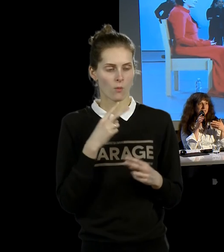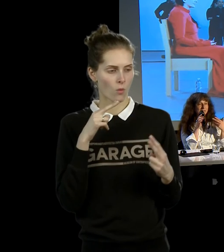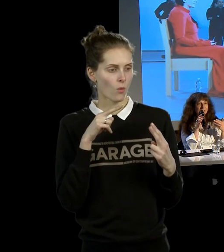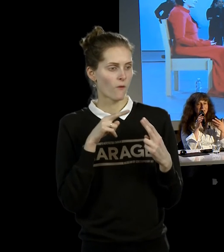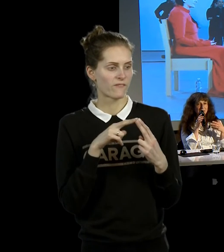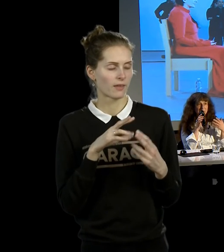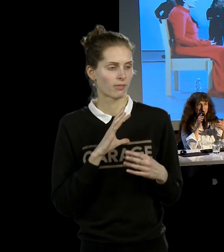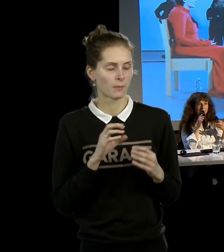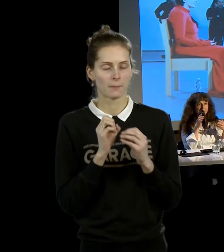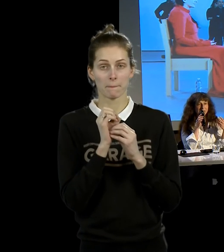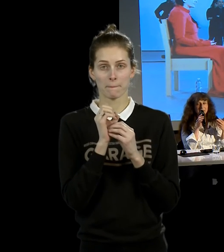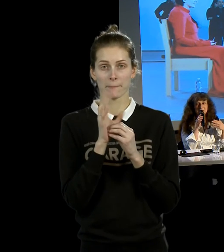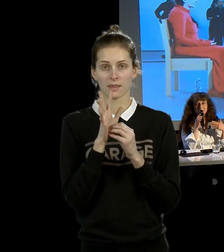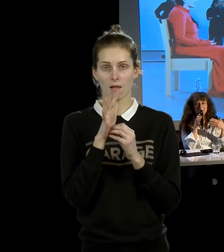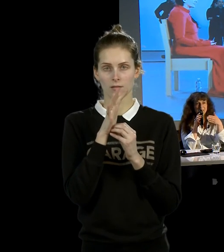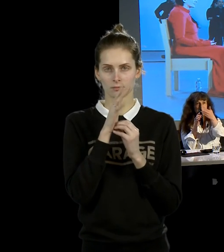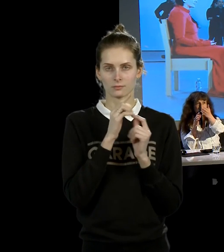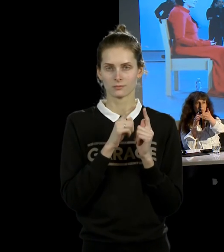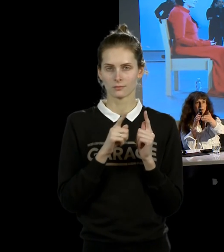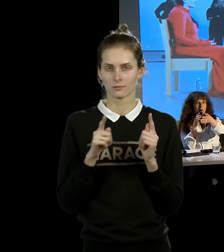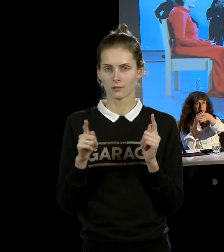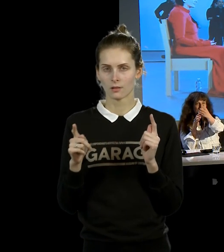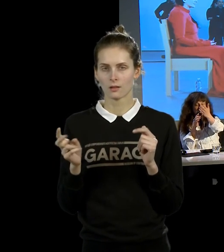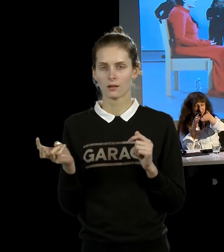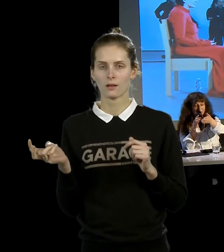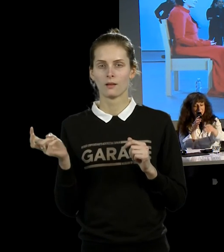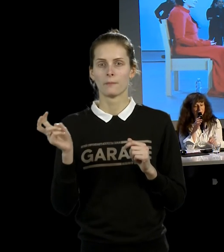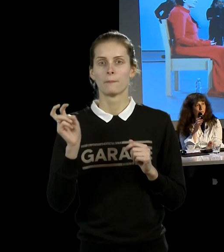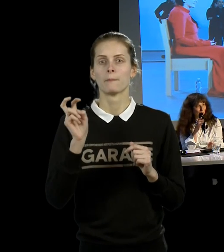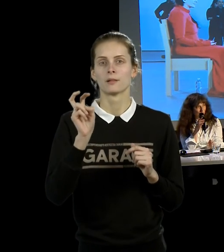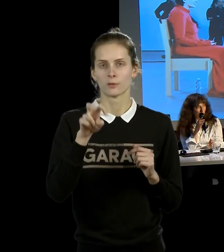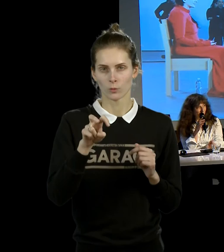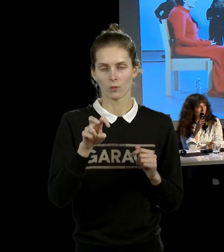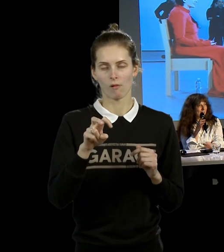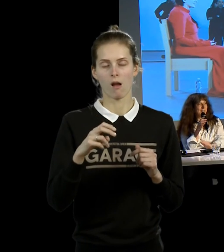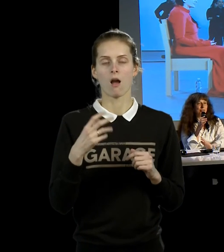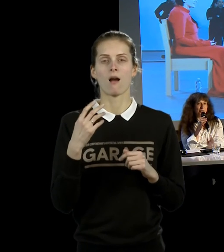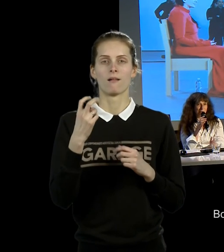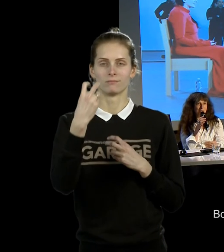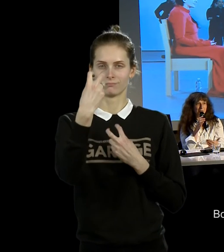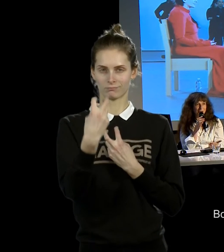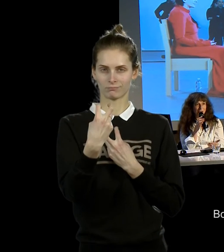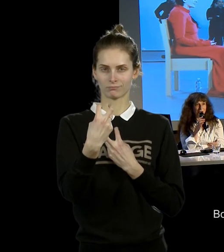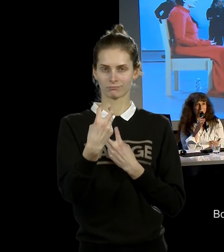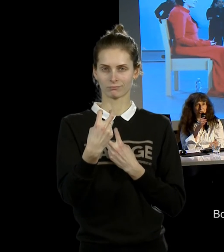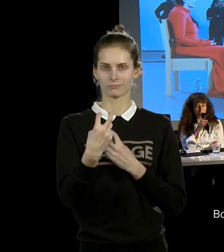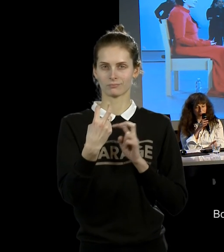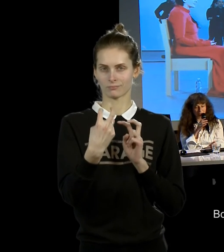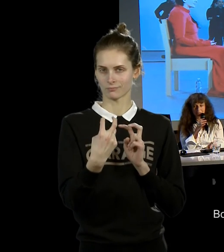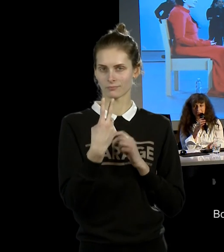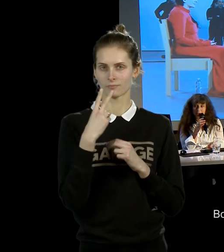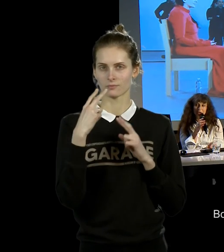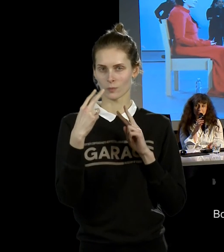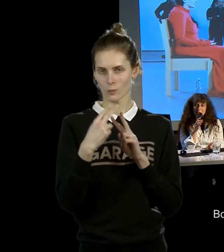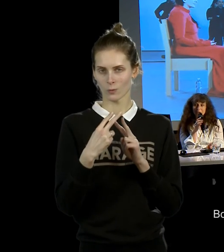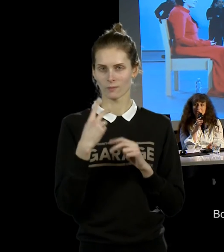двигаться, это единственный раз, когда она протянулась к ним, и они пожали друг другу руки. То есть все-таки мелодраматический сюжет тоже